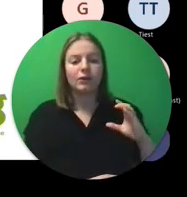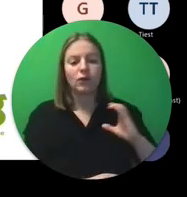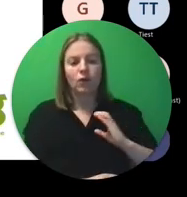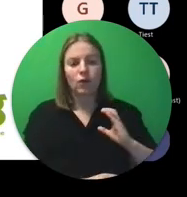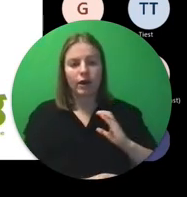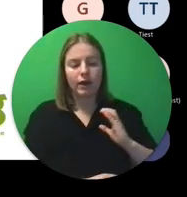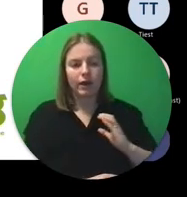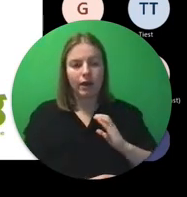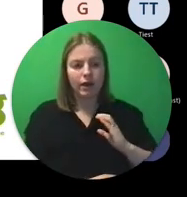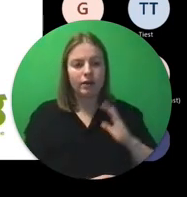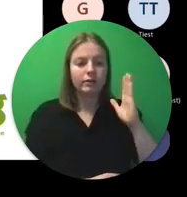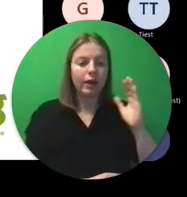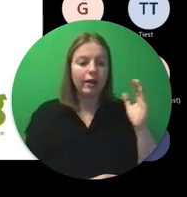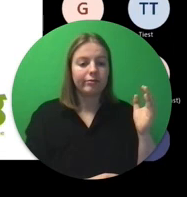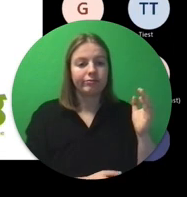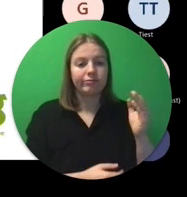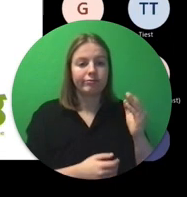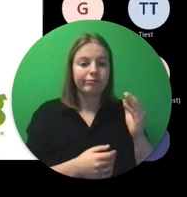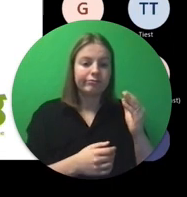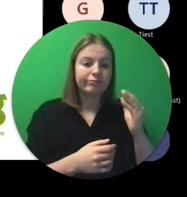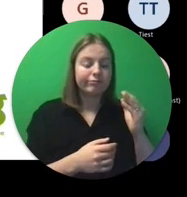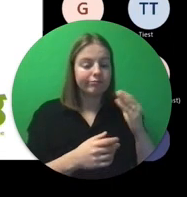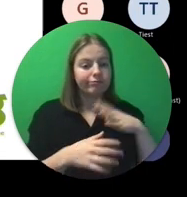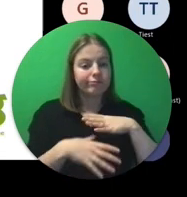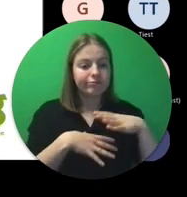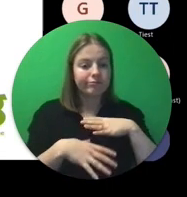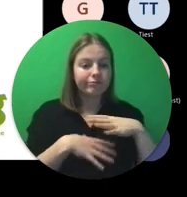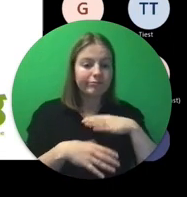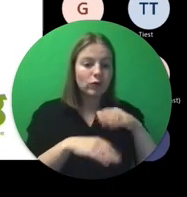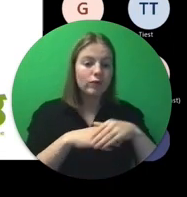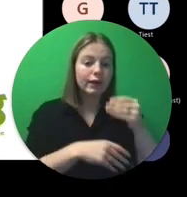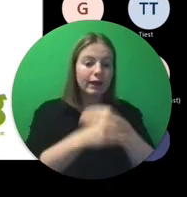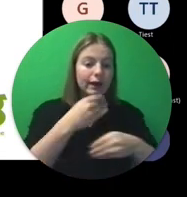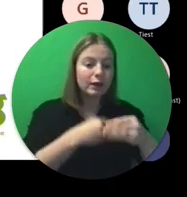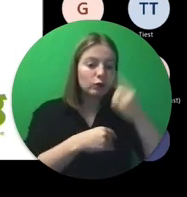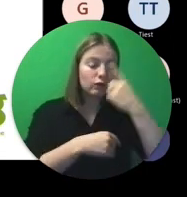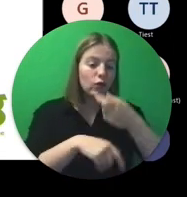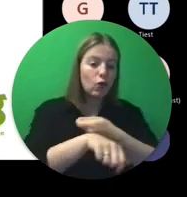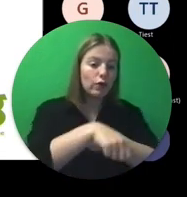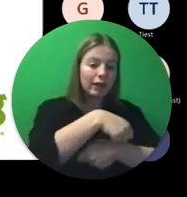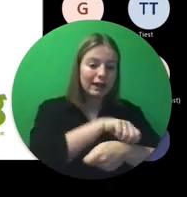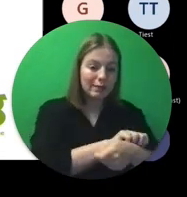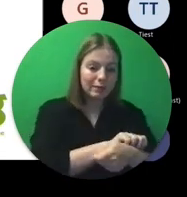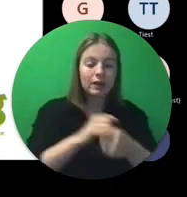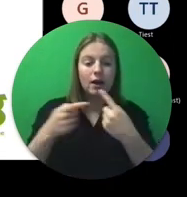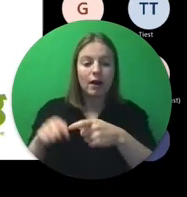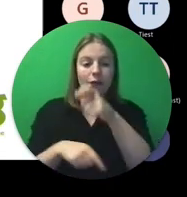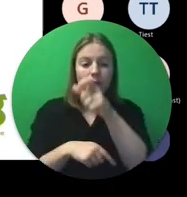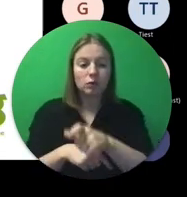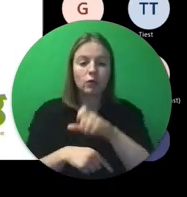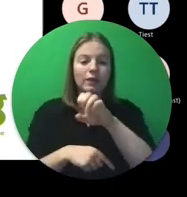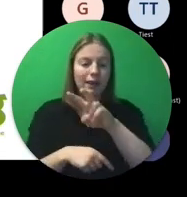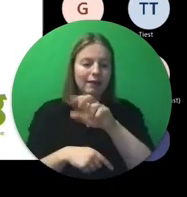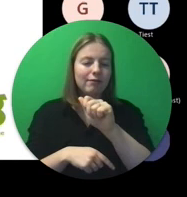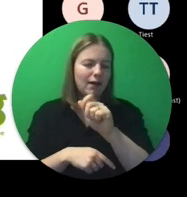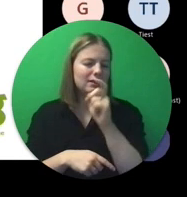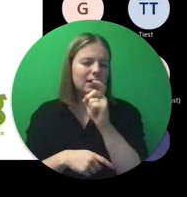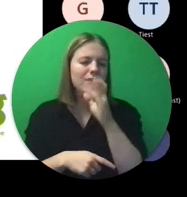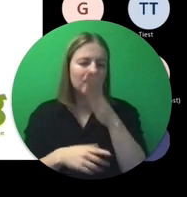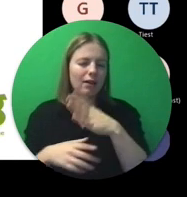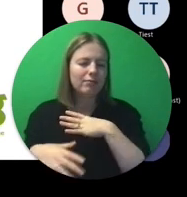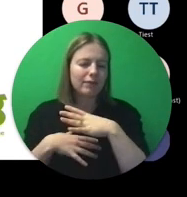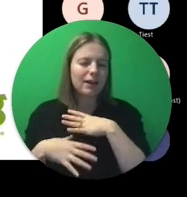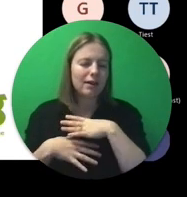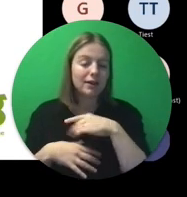komt iets vertellen, specifiek rond Erasmus voor ondernemers. En een andere, onze collega Eva, die straks aan bod zal